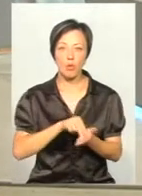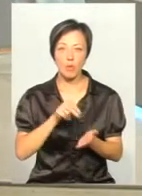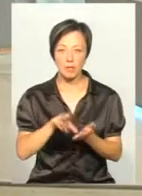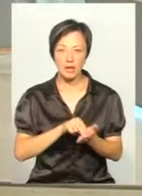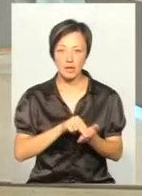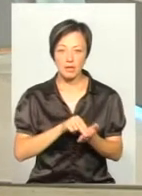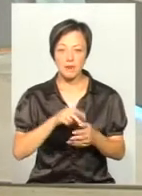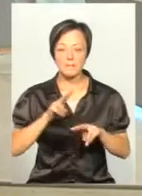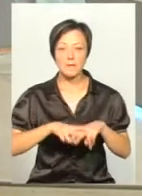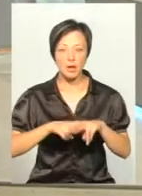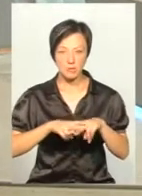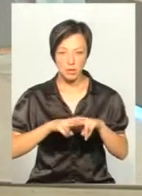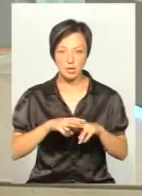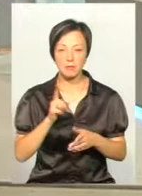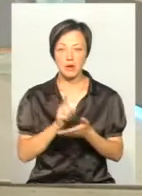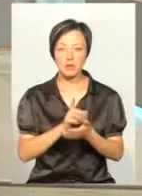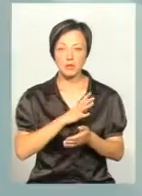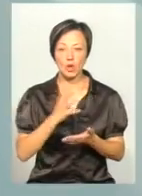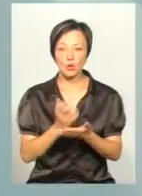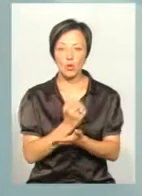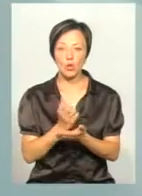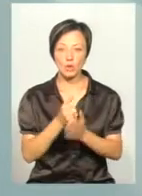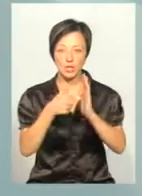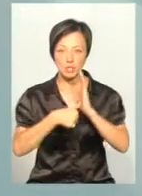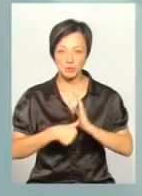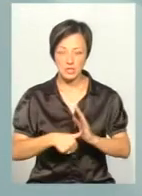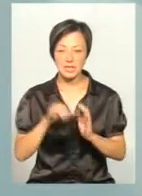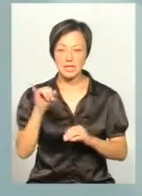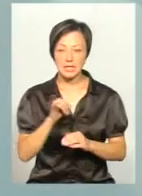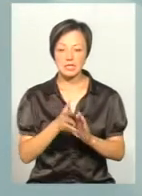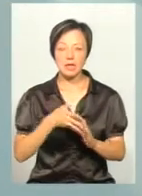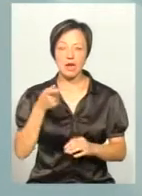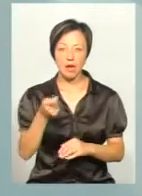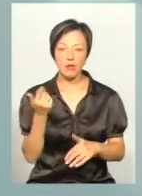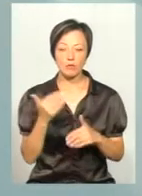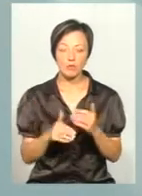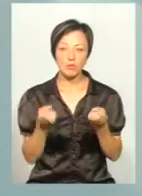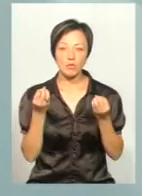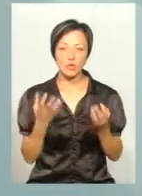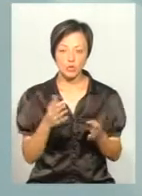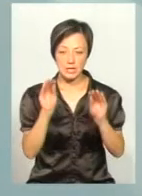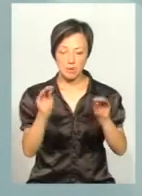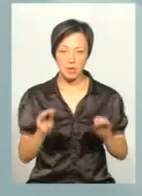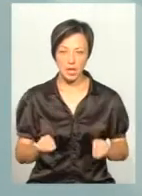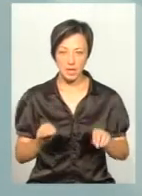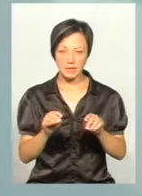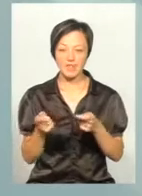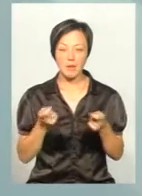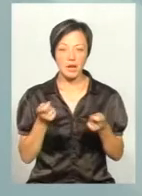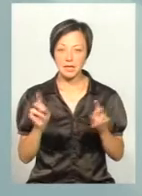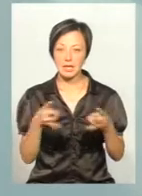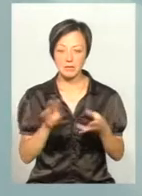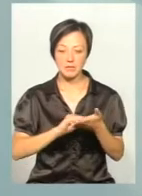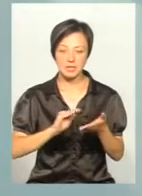паспорта, це має бути доходи за 6 місяців і заяву, яка вже просто заполняється в департаменті, її не треба